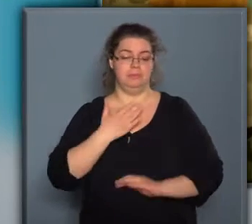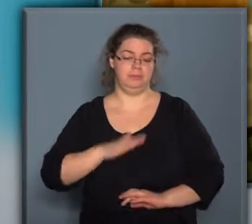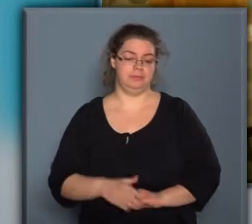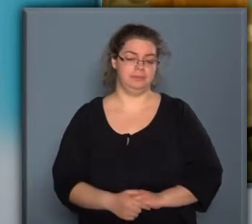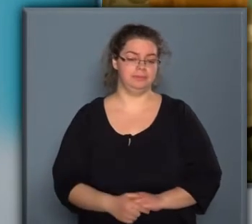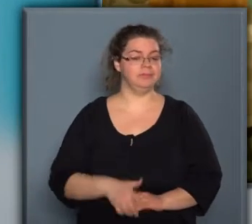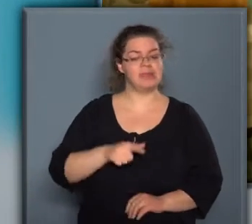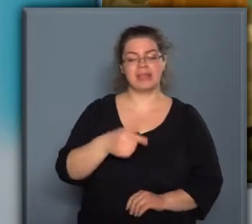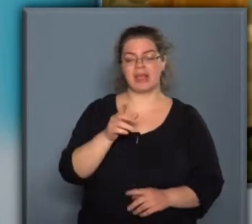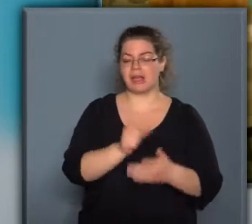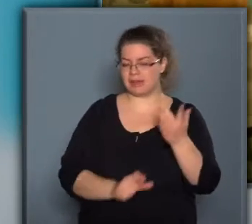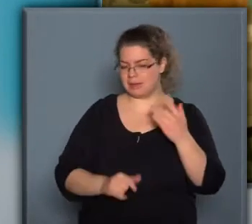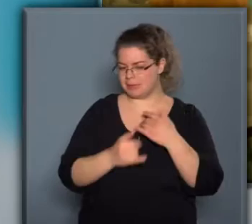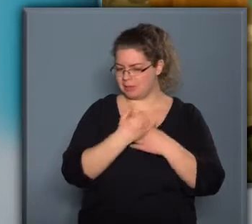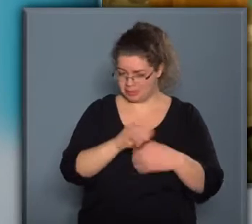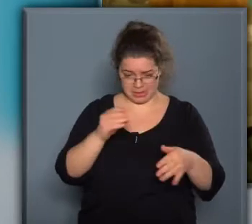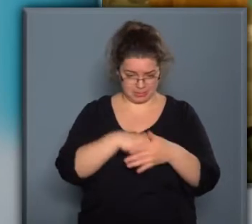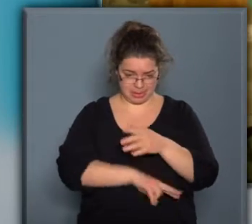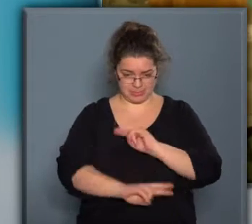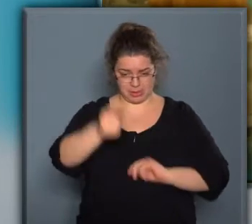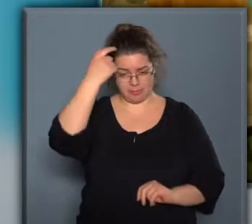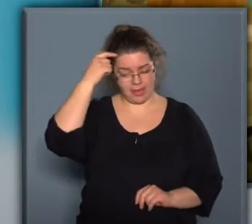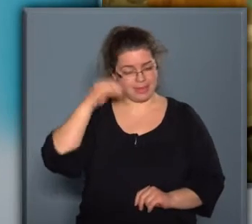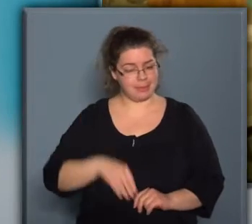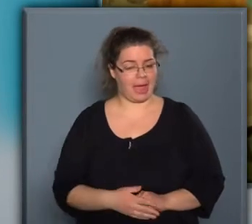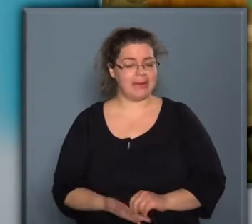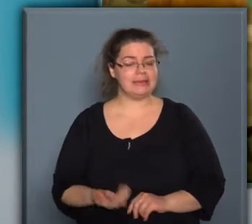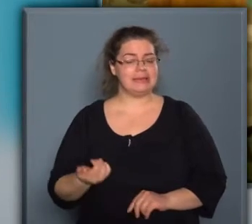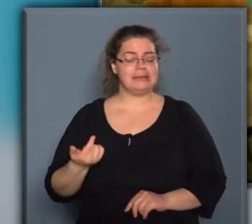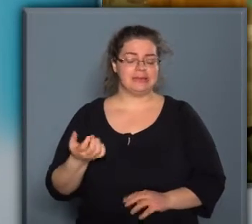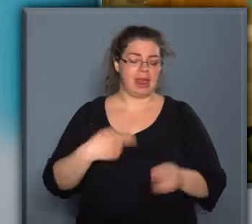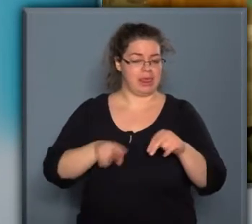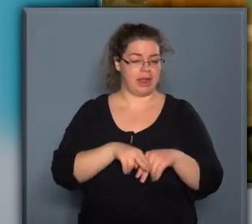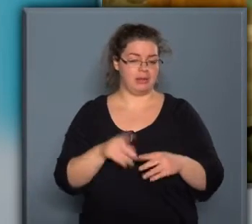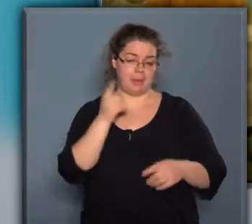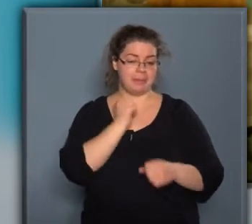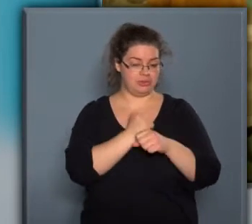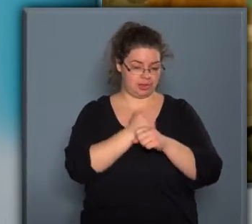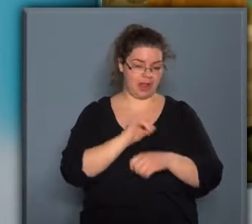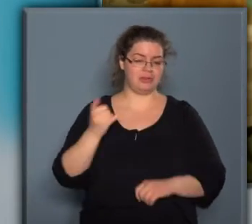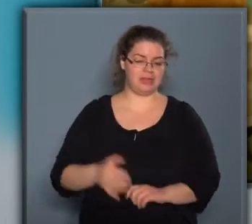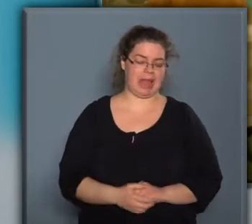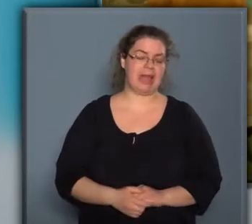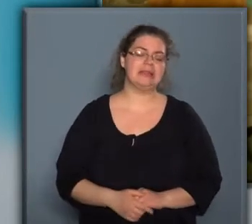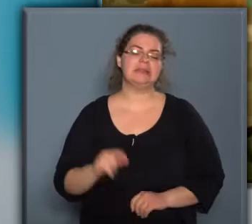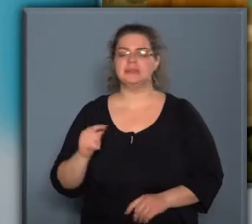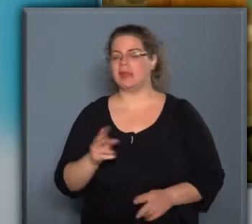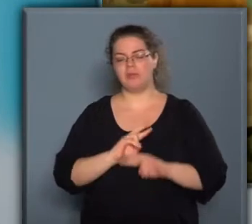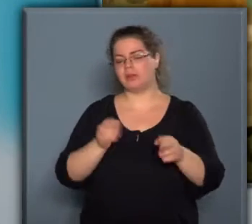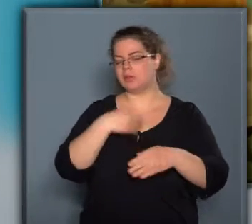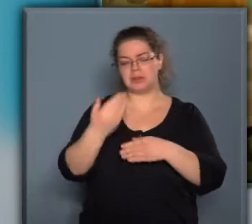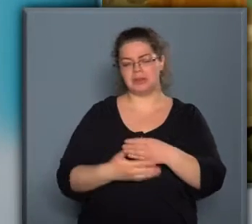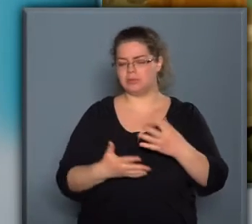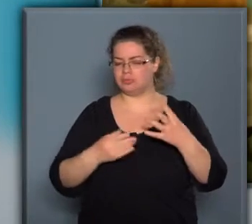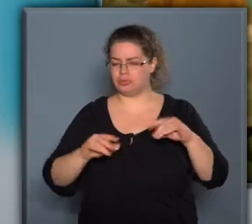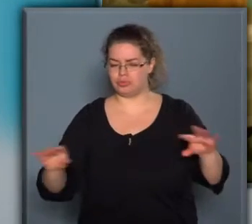szereti. Ezek a receptek egyébként mind benne van a fejében? Hát a legtöbb, amit csinálok, igen. De hát van azon